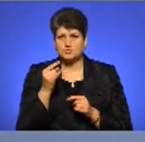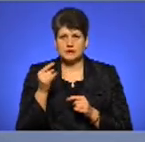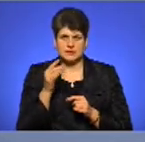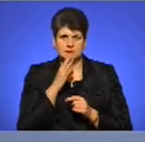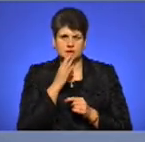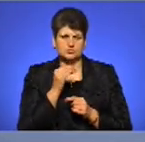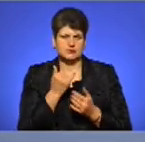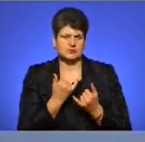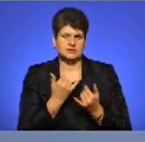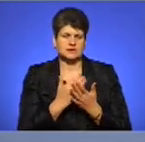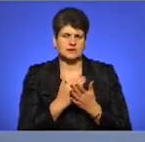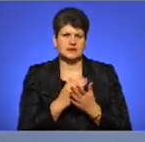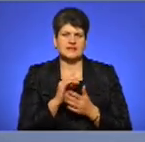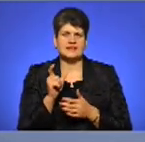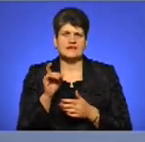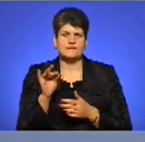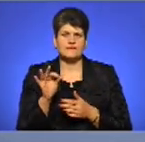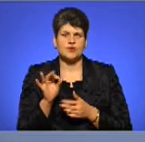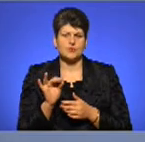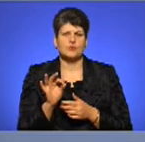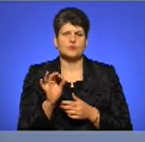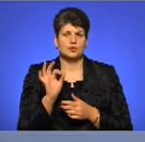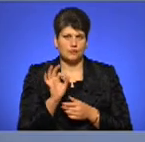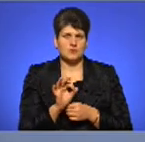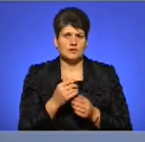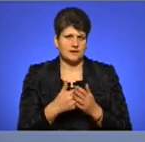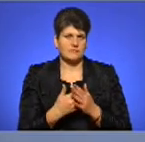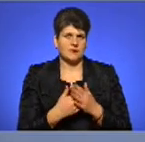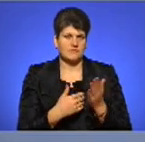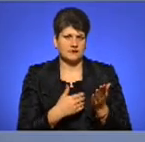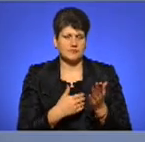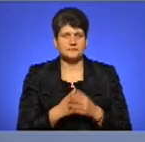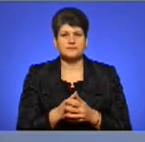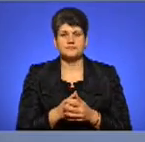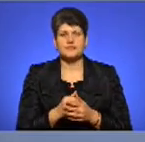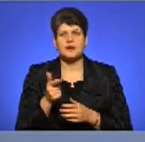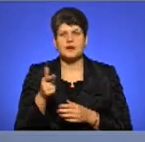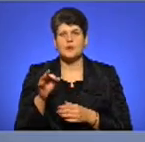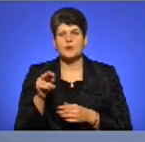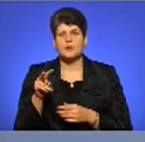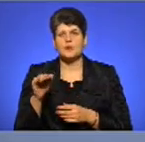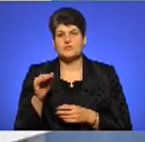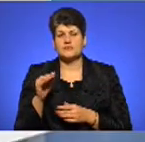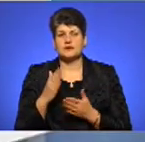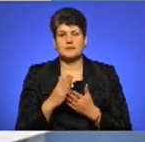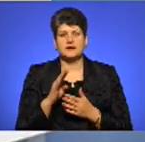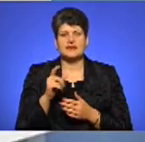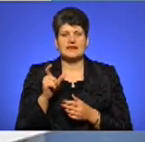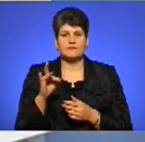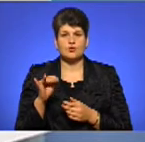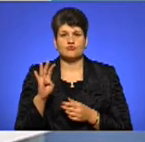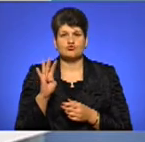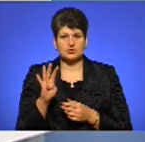і в них євро-0, напевно, а, наприклад, Гольф, який має євро-4, який